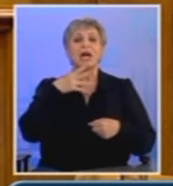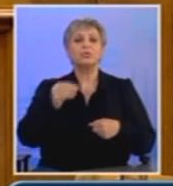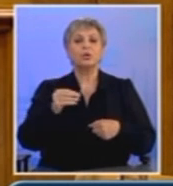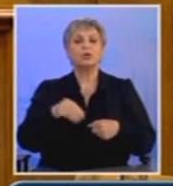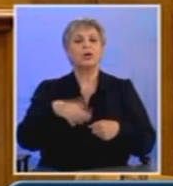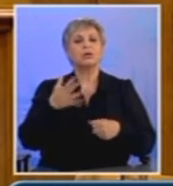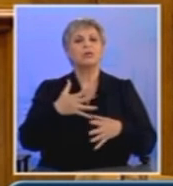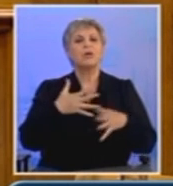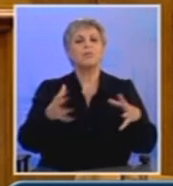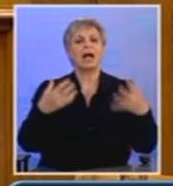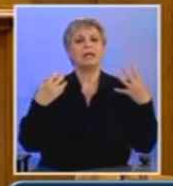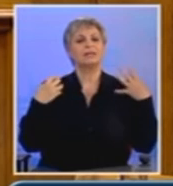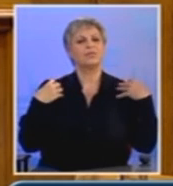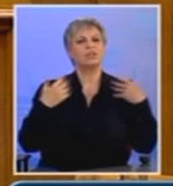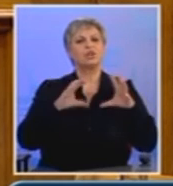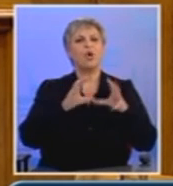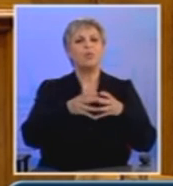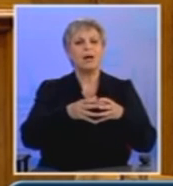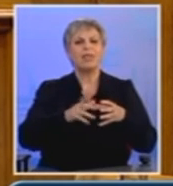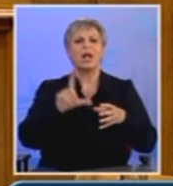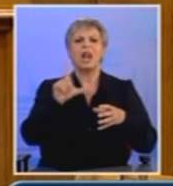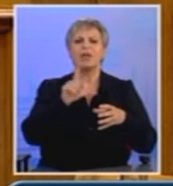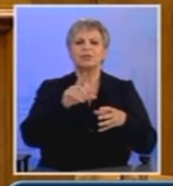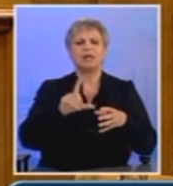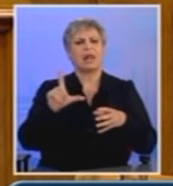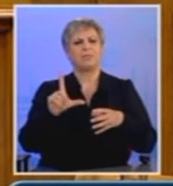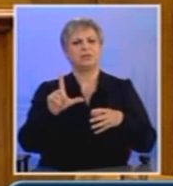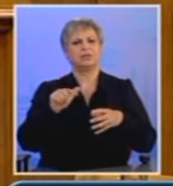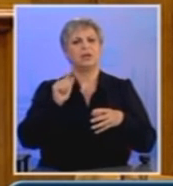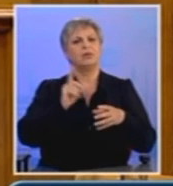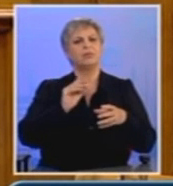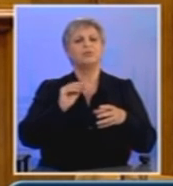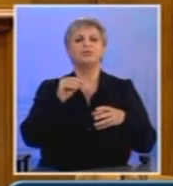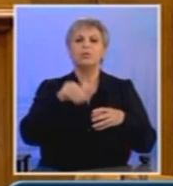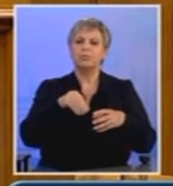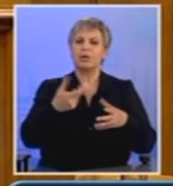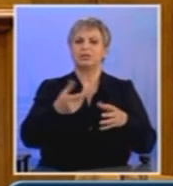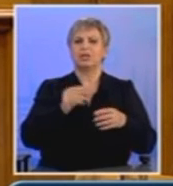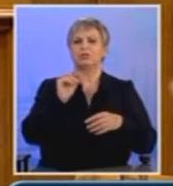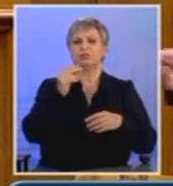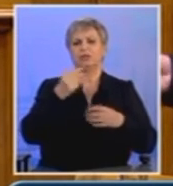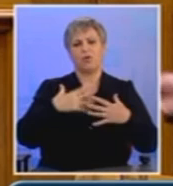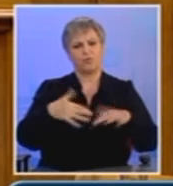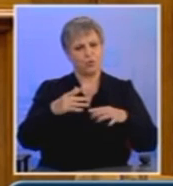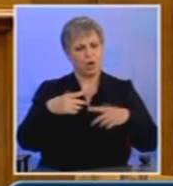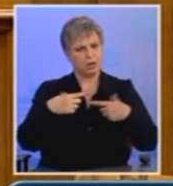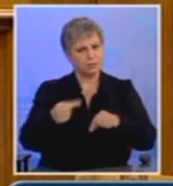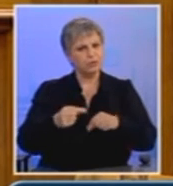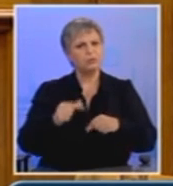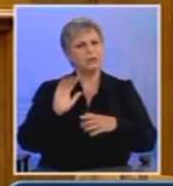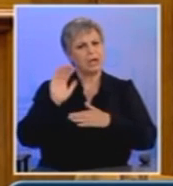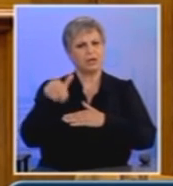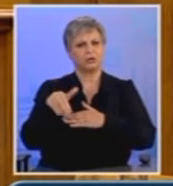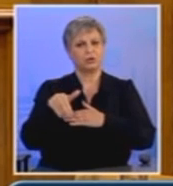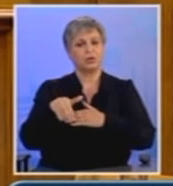Λαφαζάνη, του κυρίου Λαπαβίτσα, άλλων ομάδων εντός και εκτός κοινοβουλίου. Αφού στήριξαν την ηγεσία